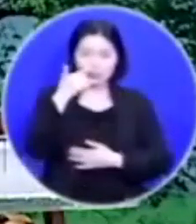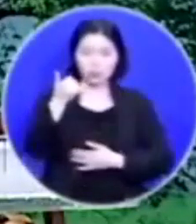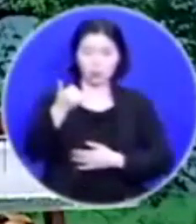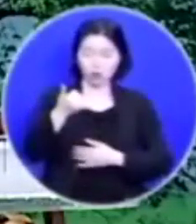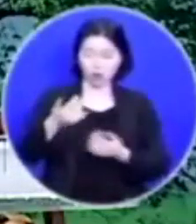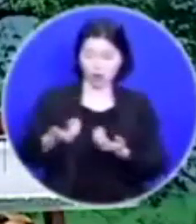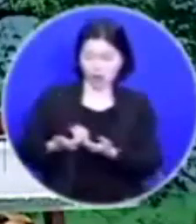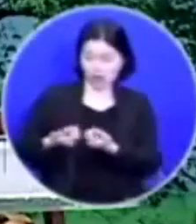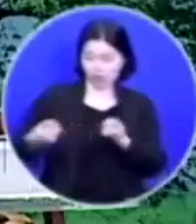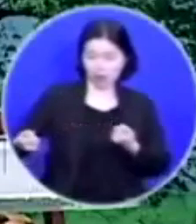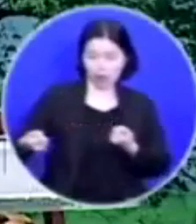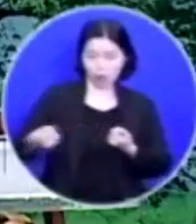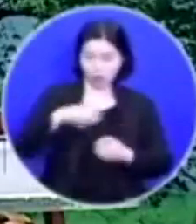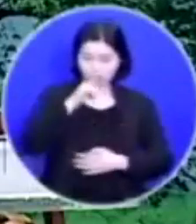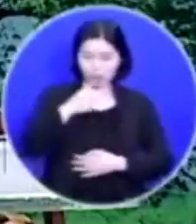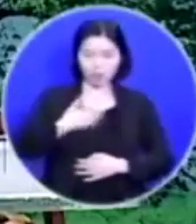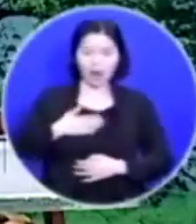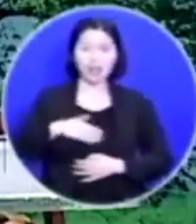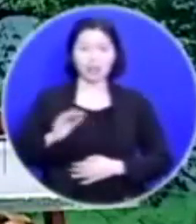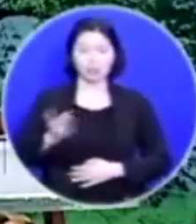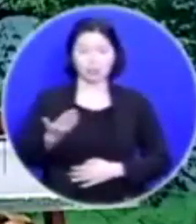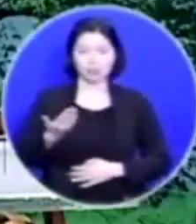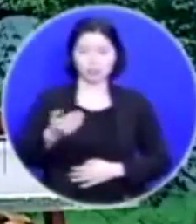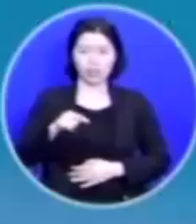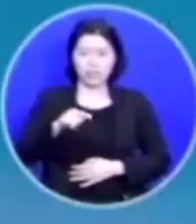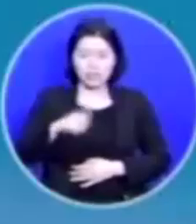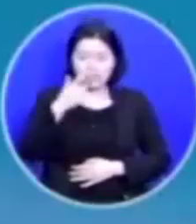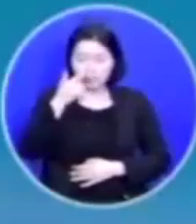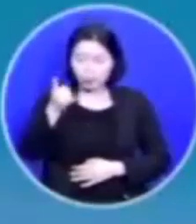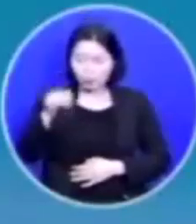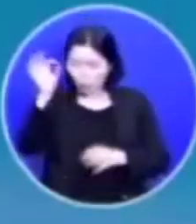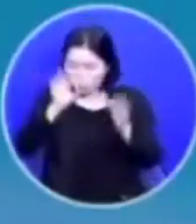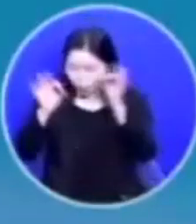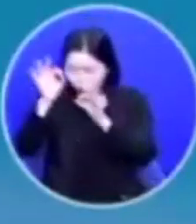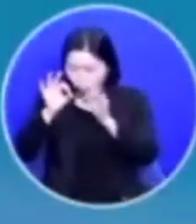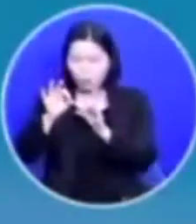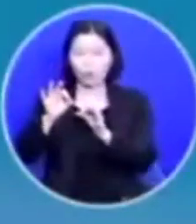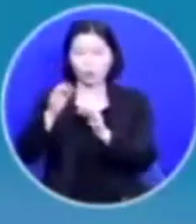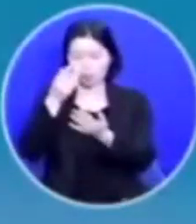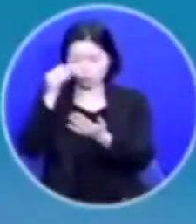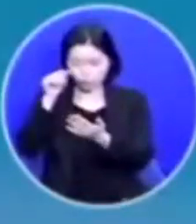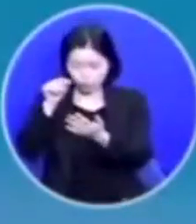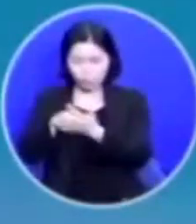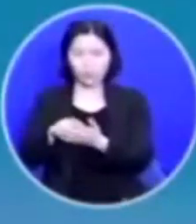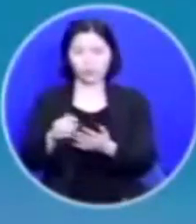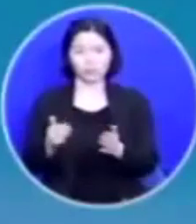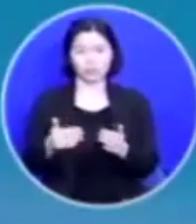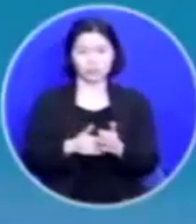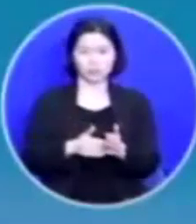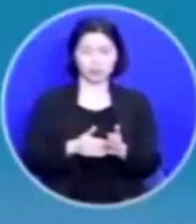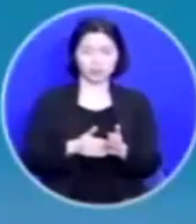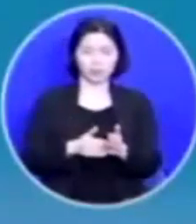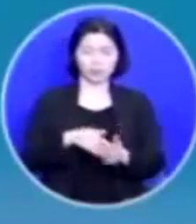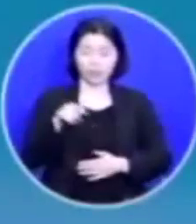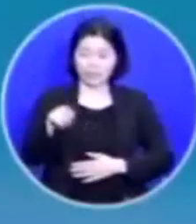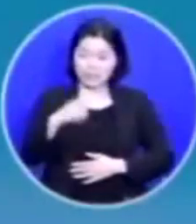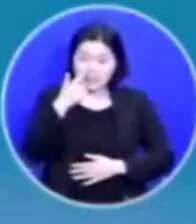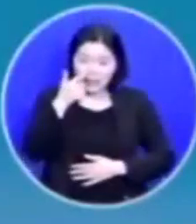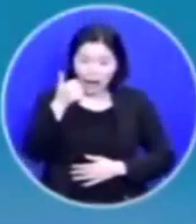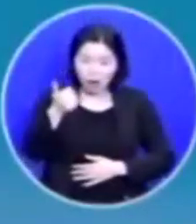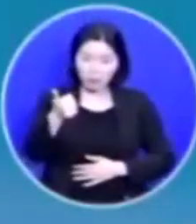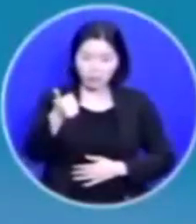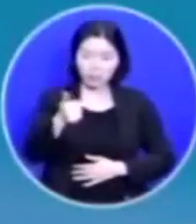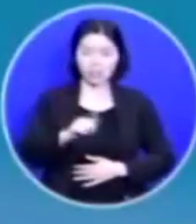사실을 알게 됐습니다 그래서 그 부모를 찾았어요 그 아버지가